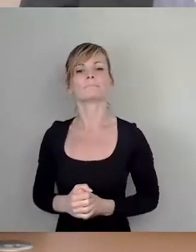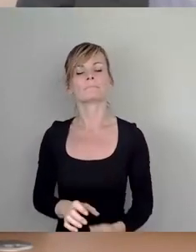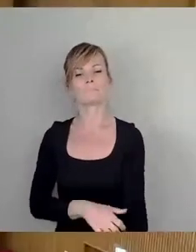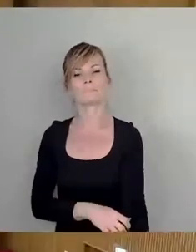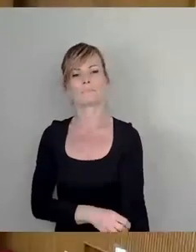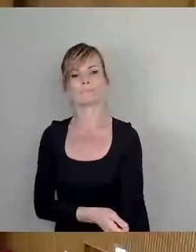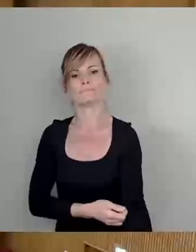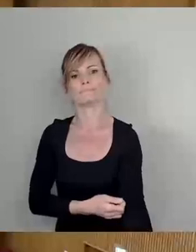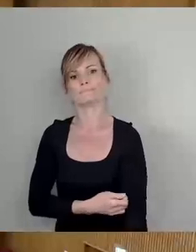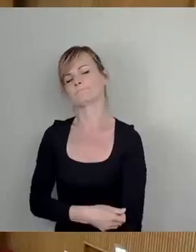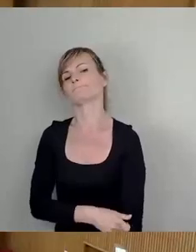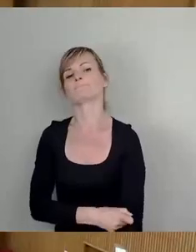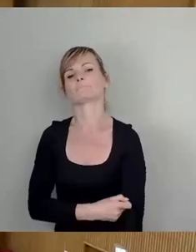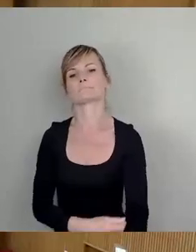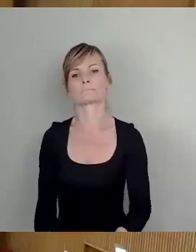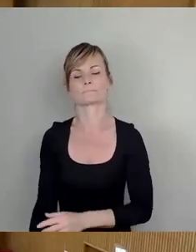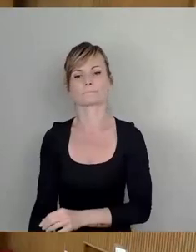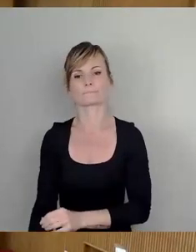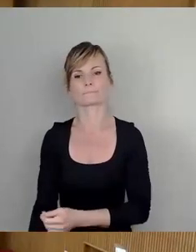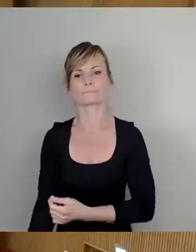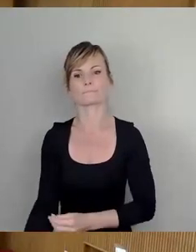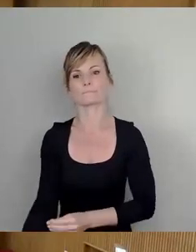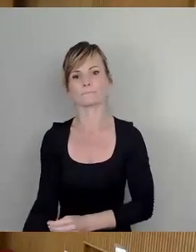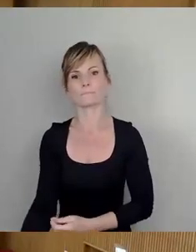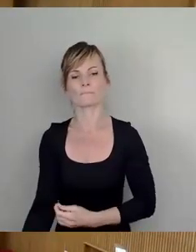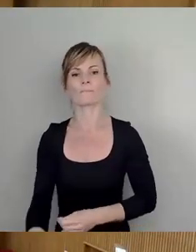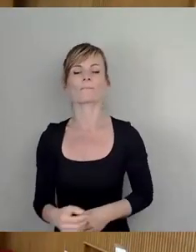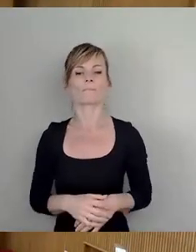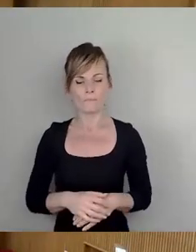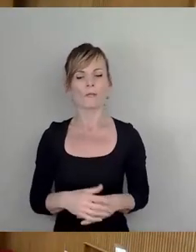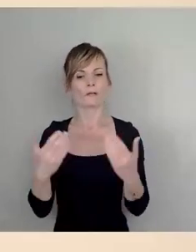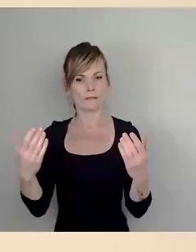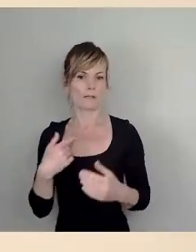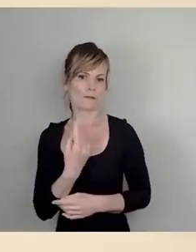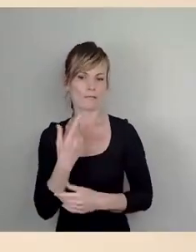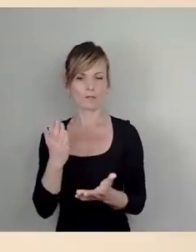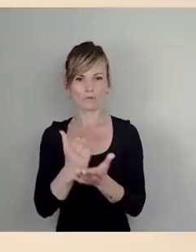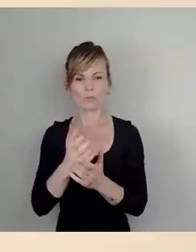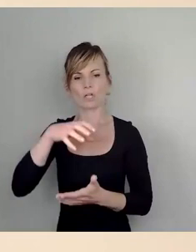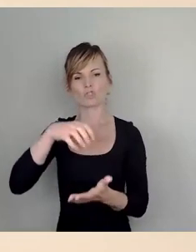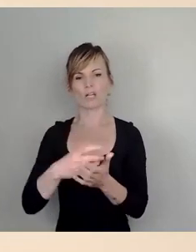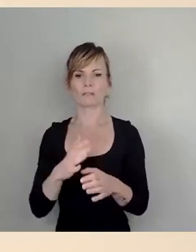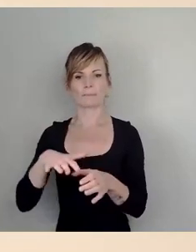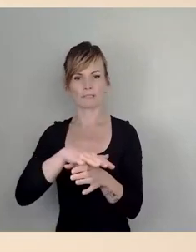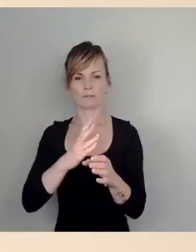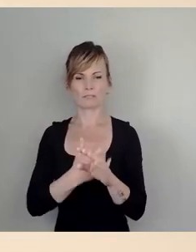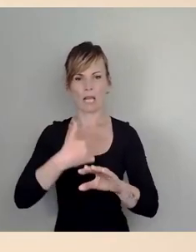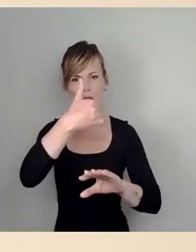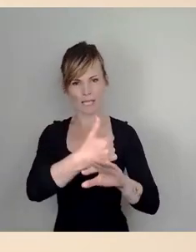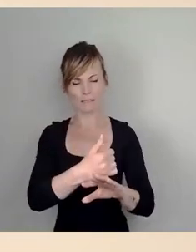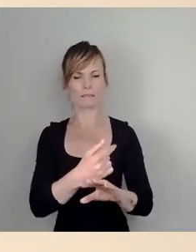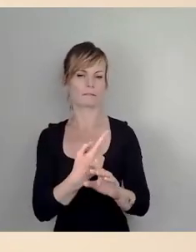in intensiver Abstimmung mit den Stadtbezirksamtsleitern, um dort einen pragmatischen Ansatz zu finden, auch was die